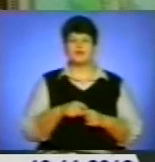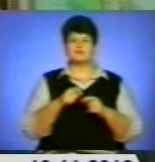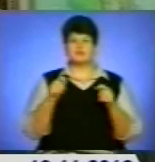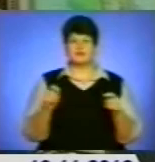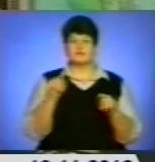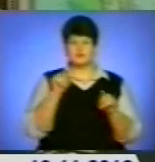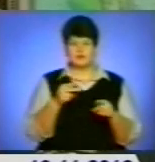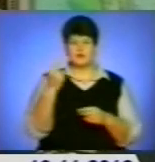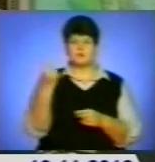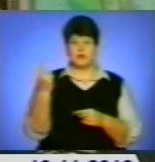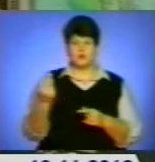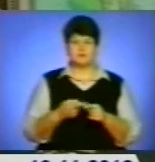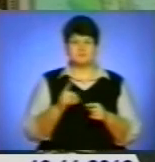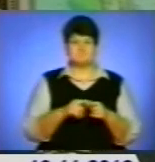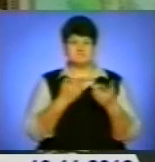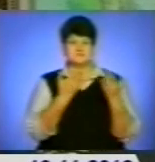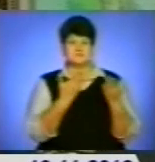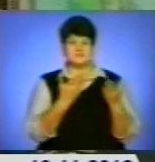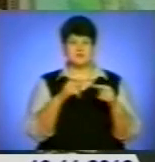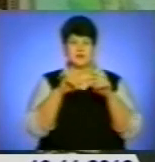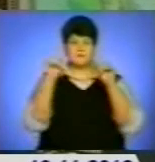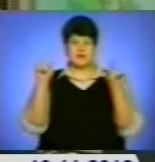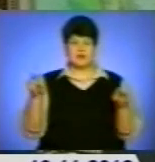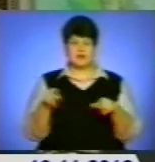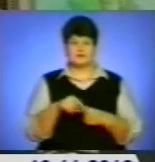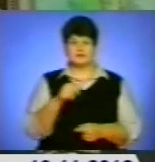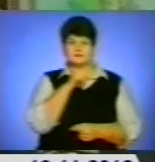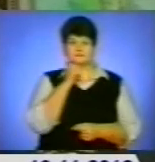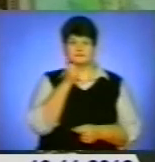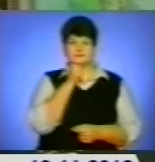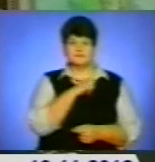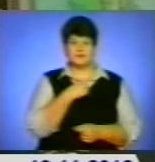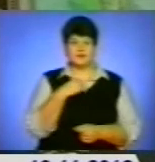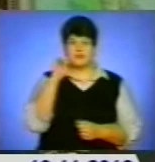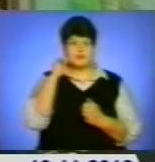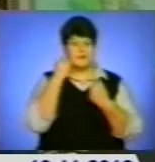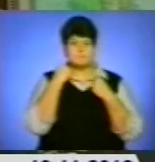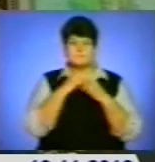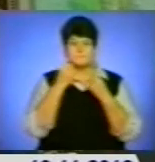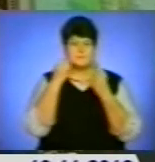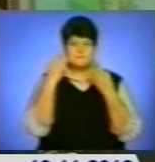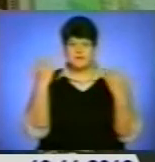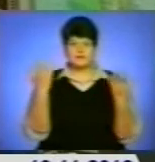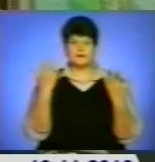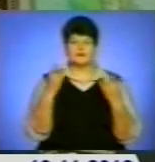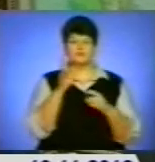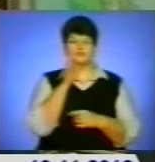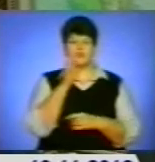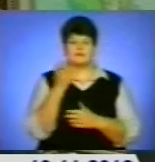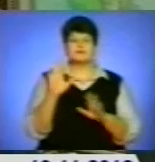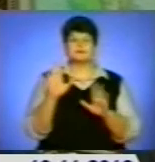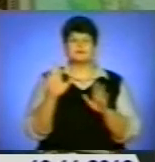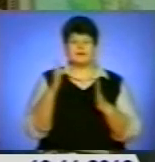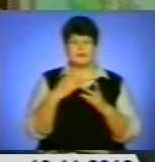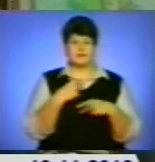малюють ось такі портрети. Вони від мене приховували, я не пам'ятаю час, як це сталося, але